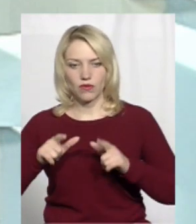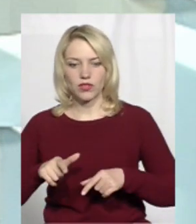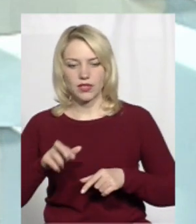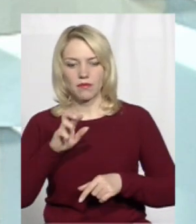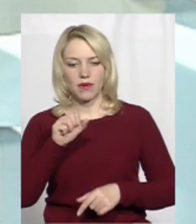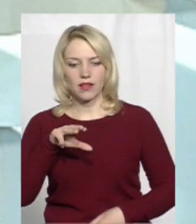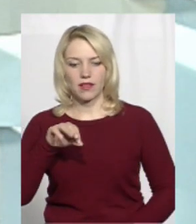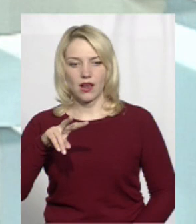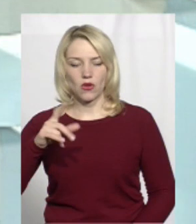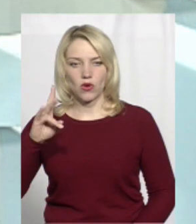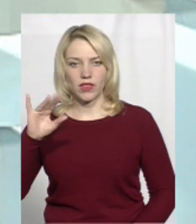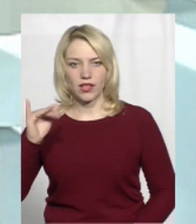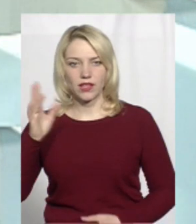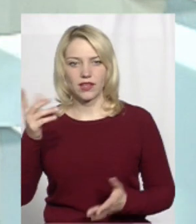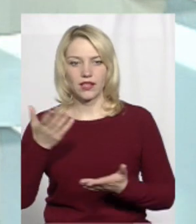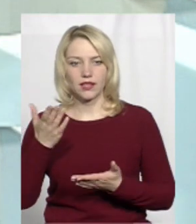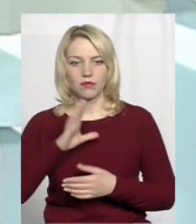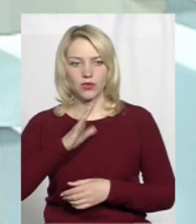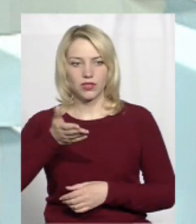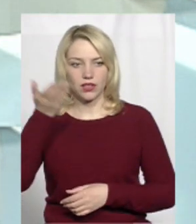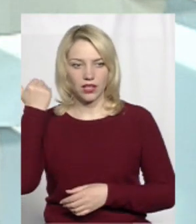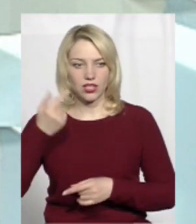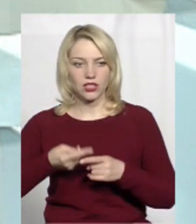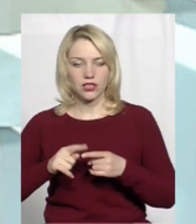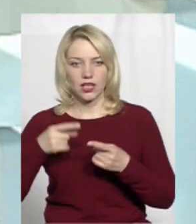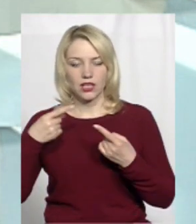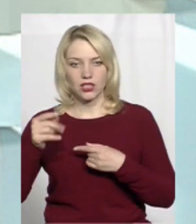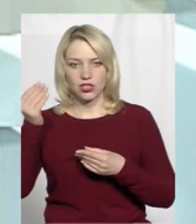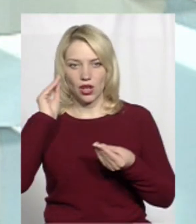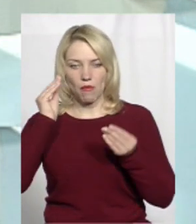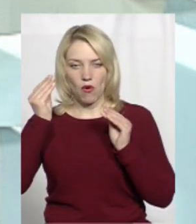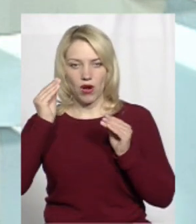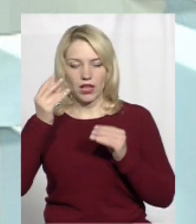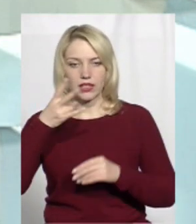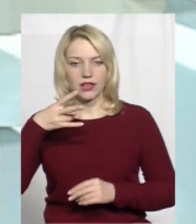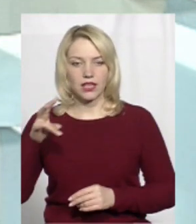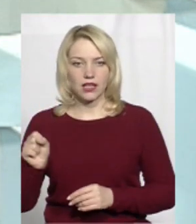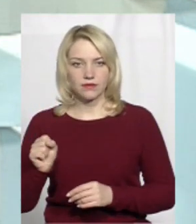стрілецьких батальйонів, які були раніше. Це зовсім інший погляд на